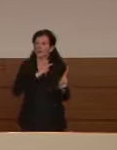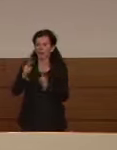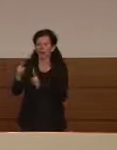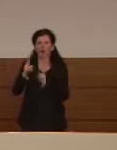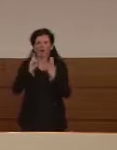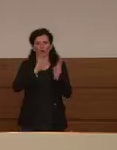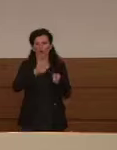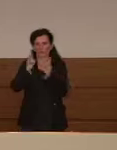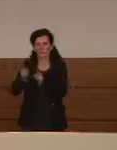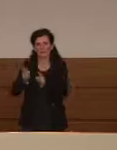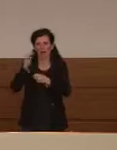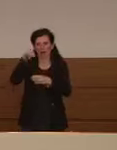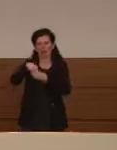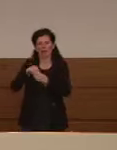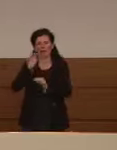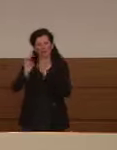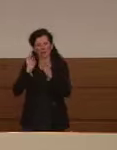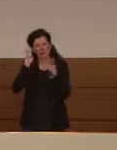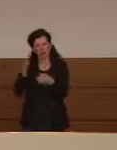alle terapie intensive